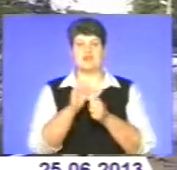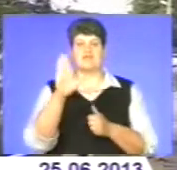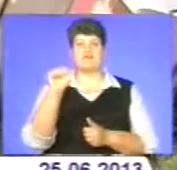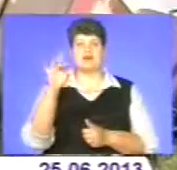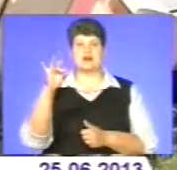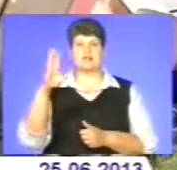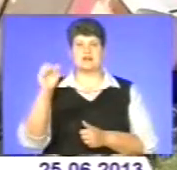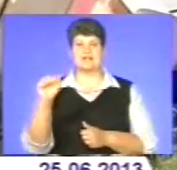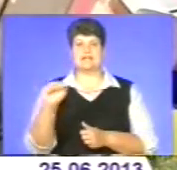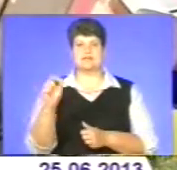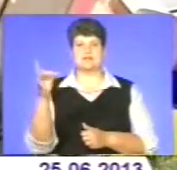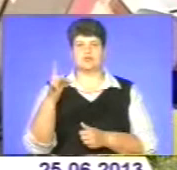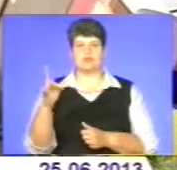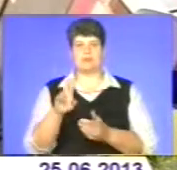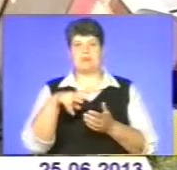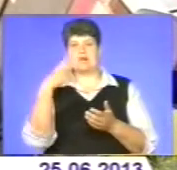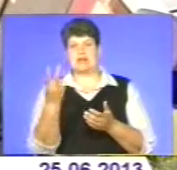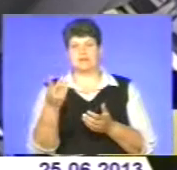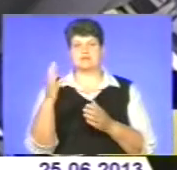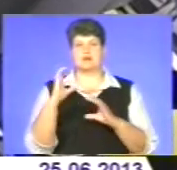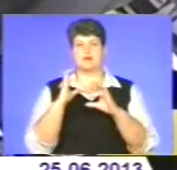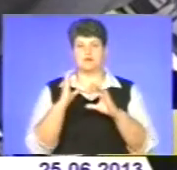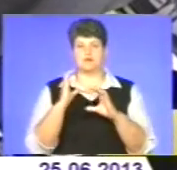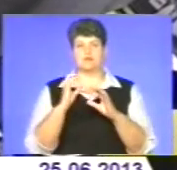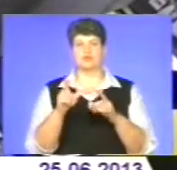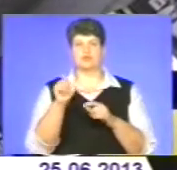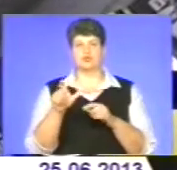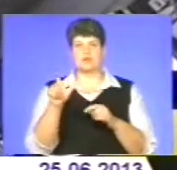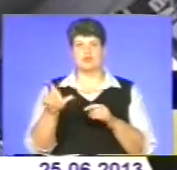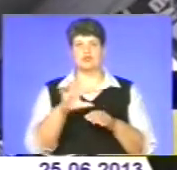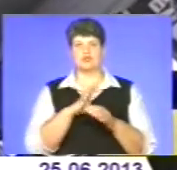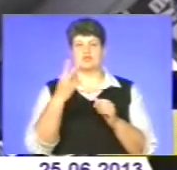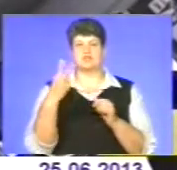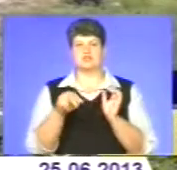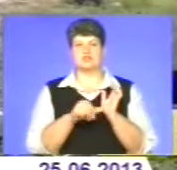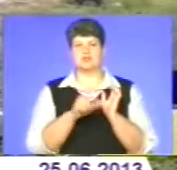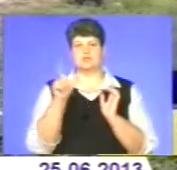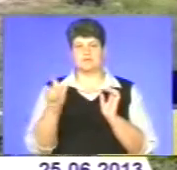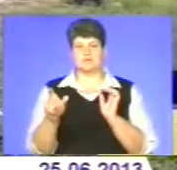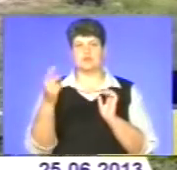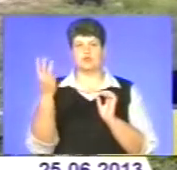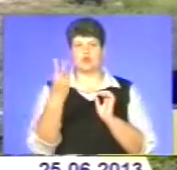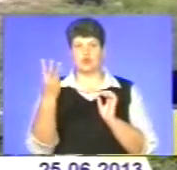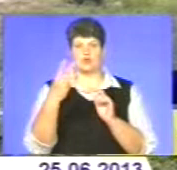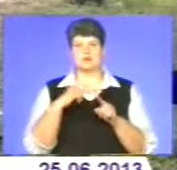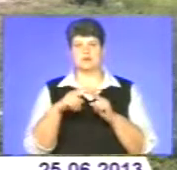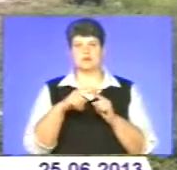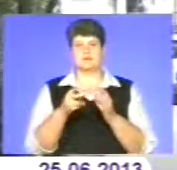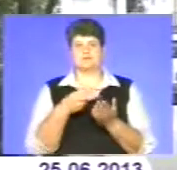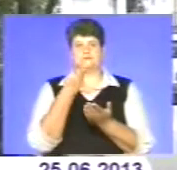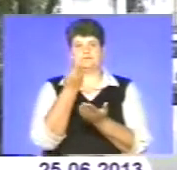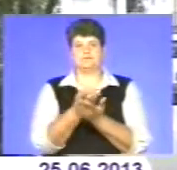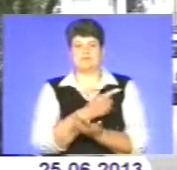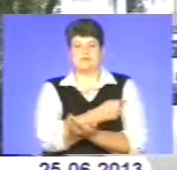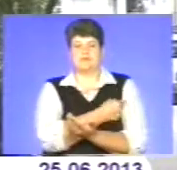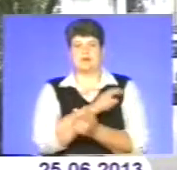Теребовлянського району перекинувся рейсовий автобус. У салоні перебувало 26 пасажирів. Трьох із них довелося шпиталізувати. На